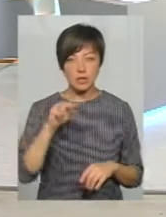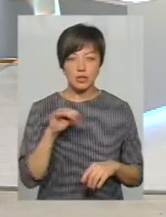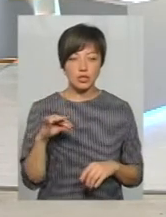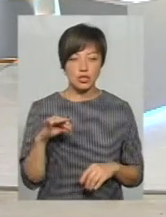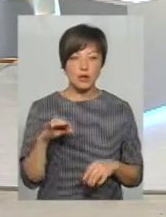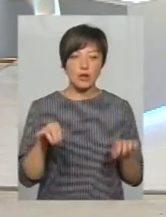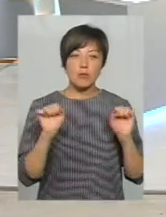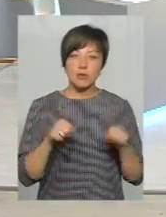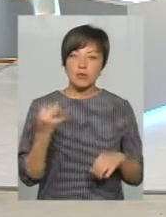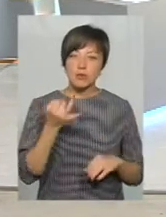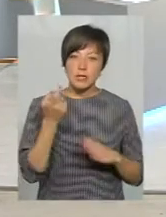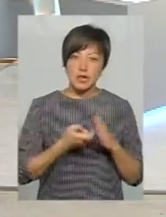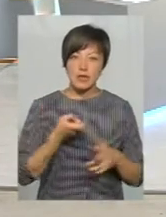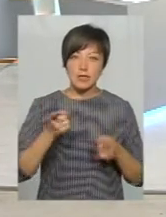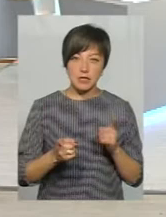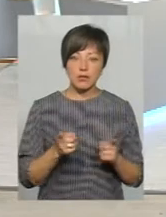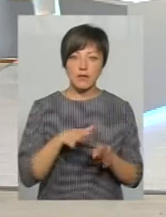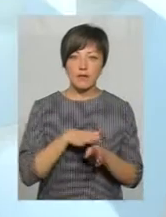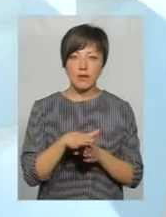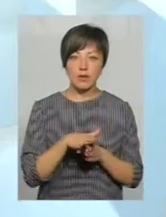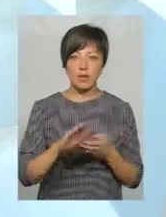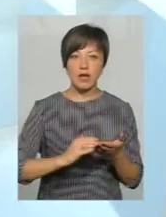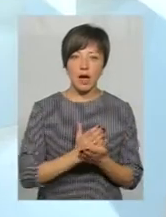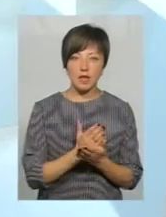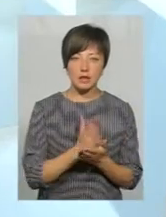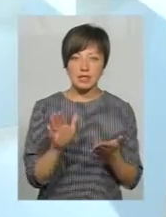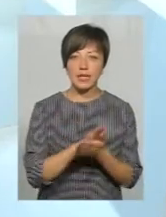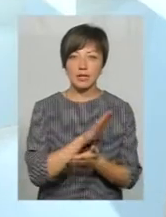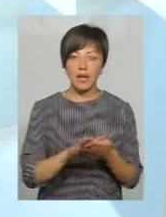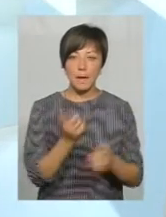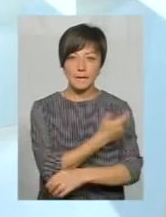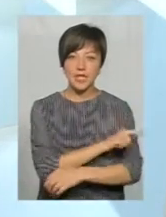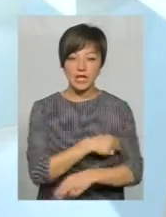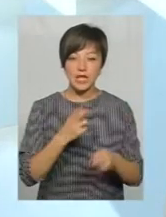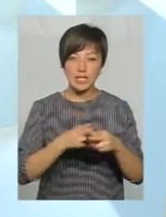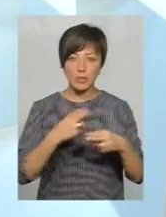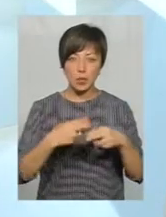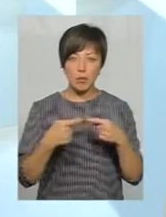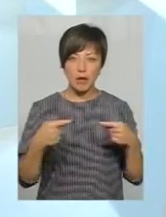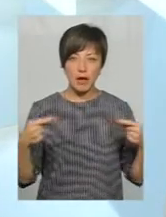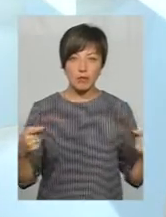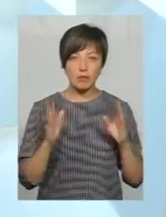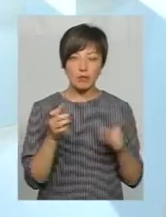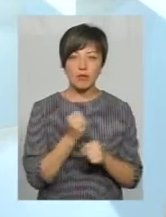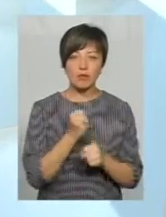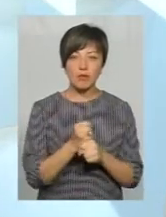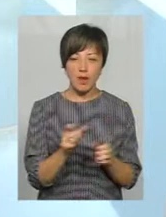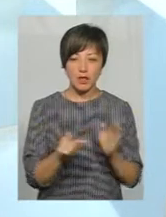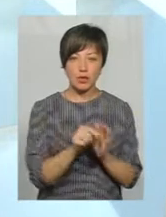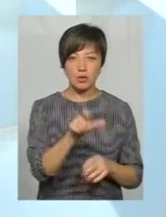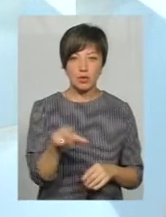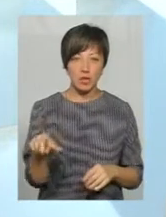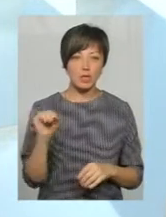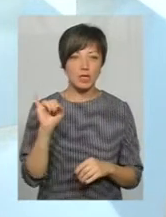можуть поцікавитися, чи дійсно виконувався якісна стерилізація медичної інструментарії, чи інструментарії, яким будуть працювати з людиною.